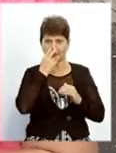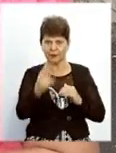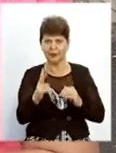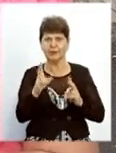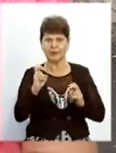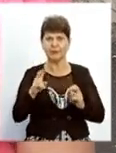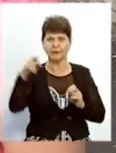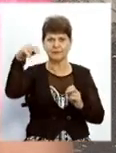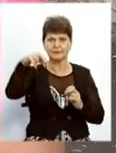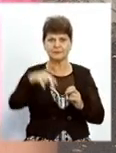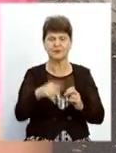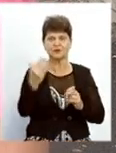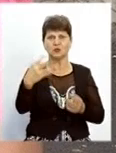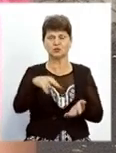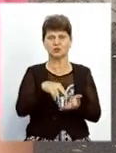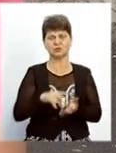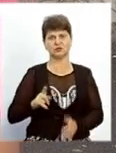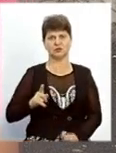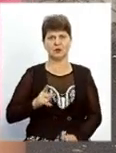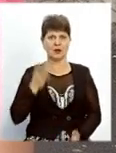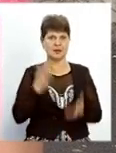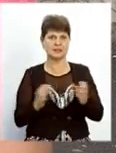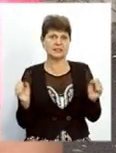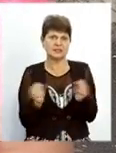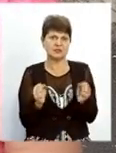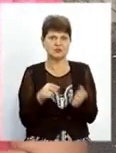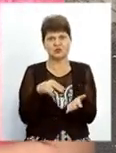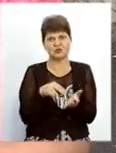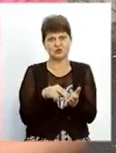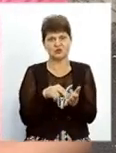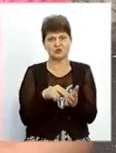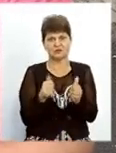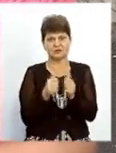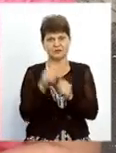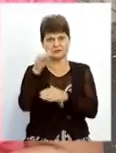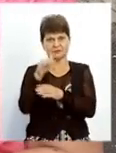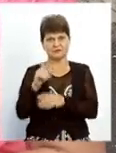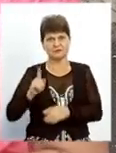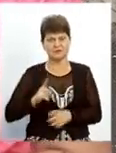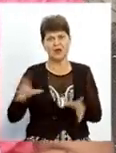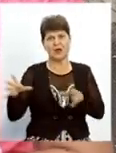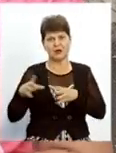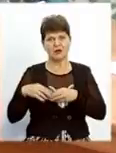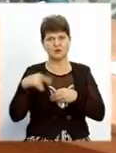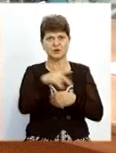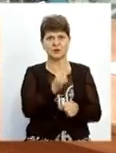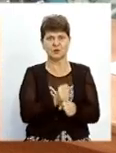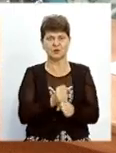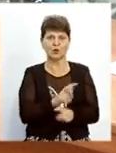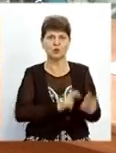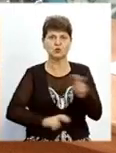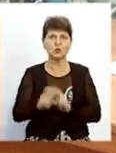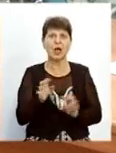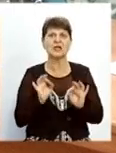сходить? І вона вже стоїть, мене тут очекає. Якщо зимою, то стоїть під цим мене чекає. І ми вже потім йдемо з нею на роботу. Шукати